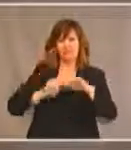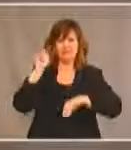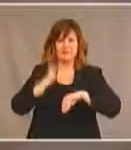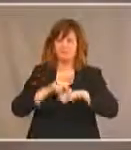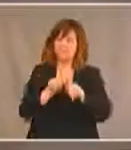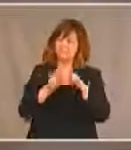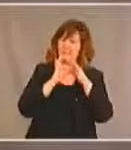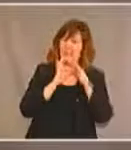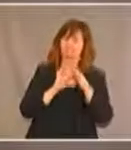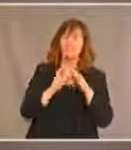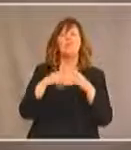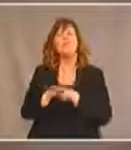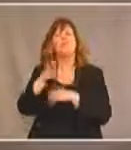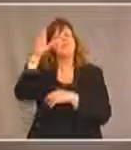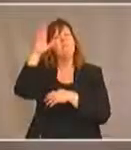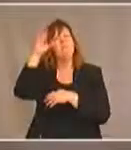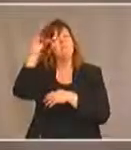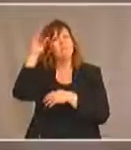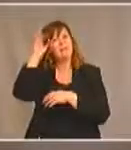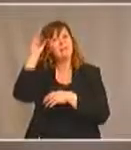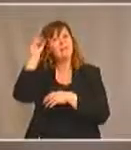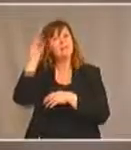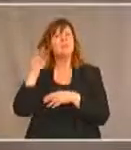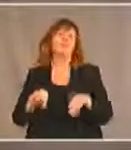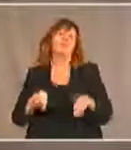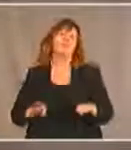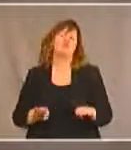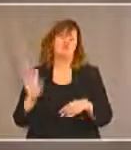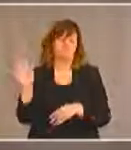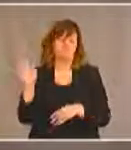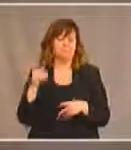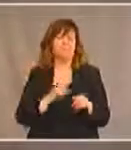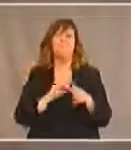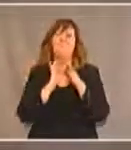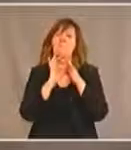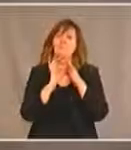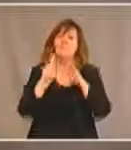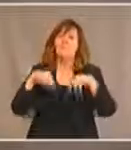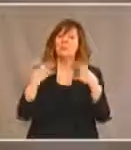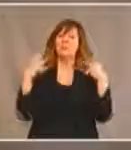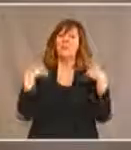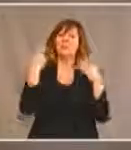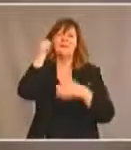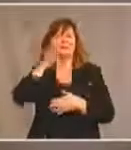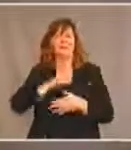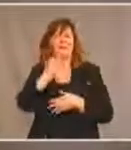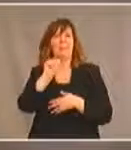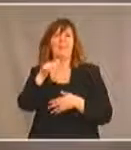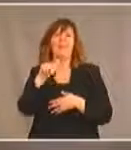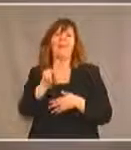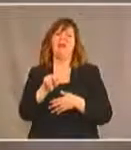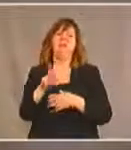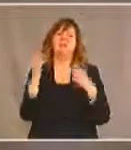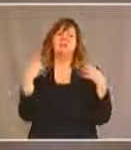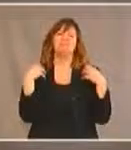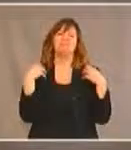à Fredericton. Je suis également membre de longue date du Conseil des femmes de l'APN. Je suis heureuse d'être